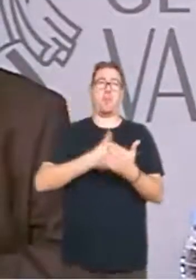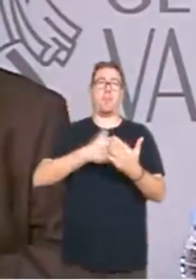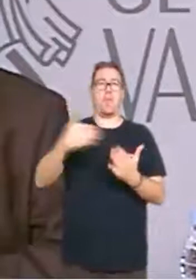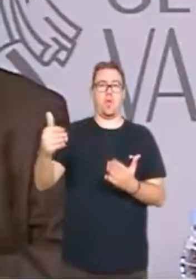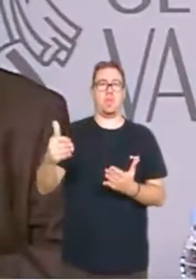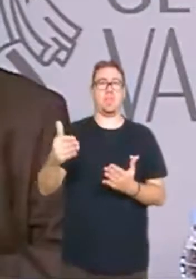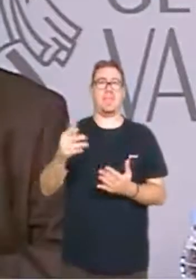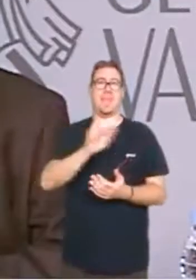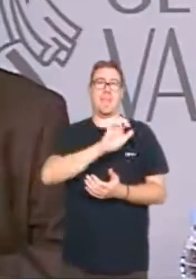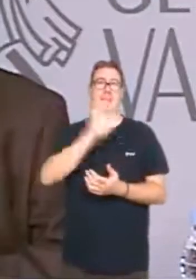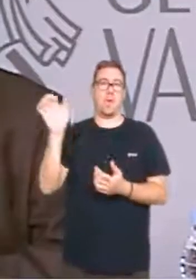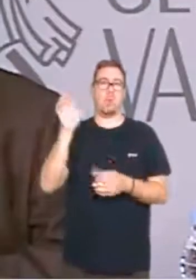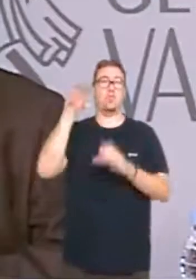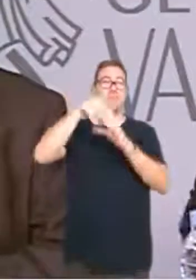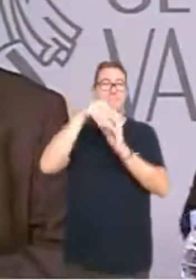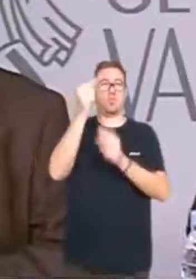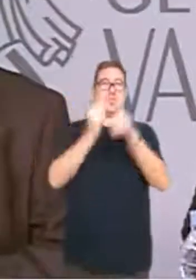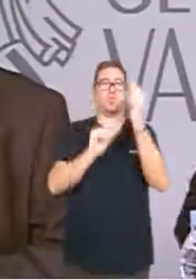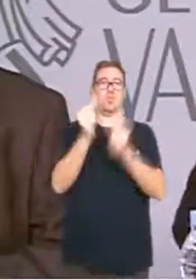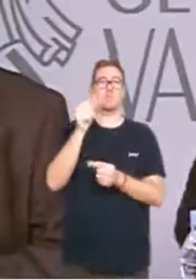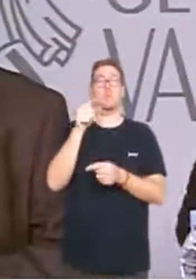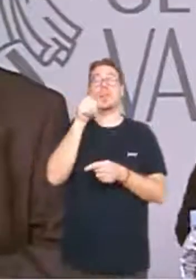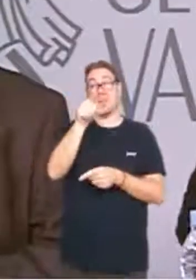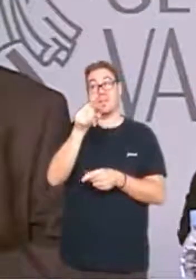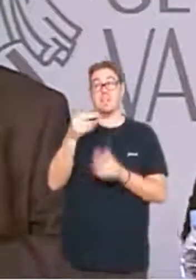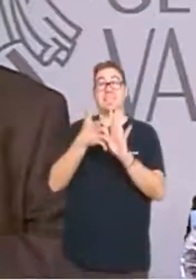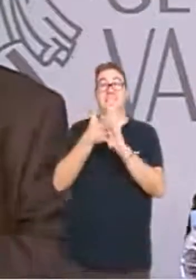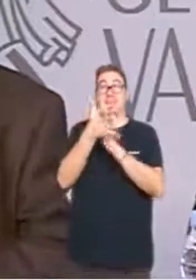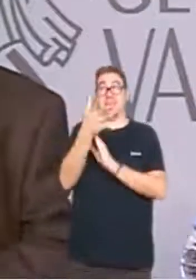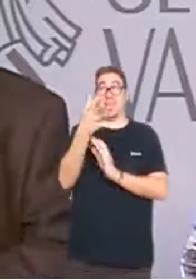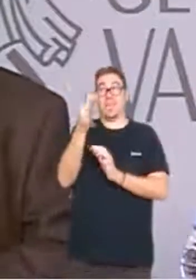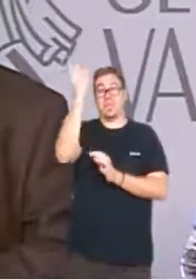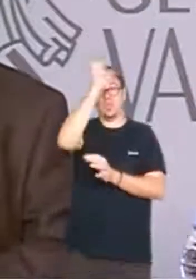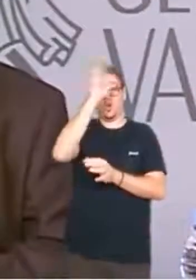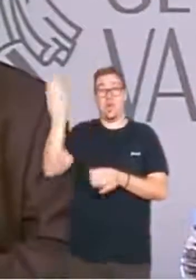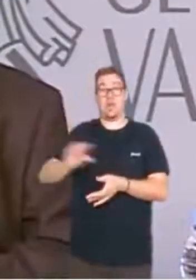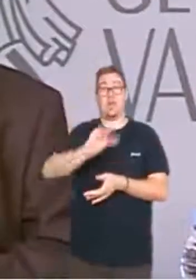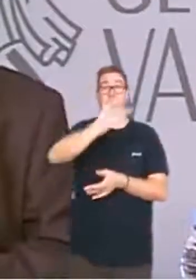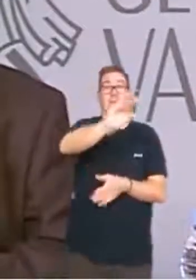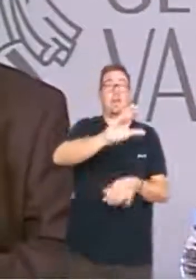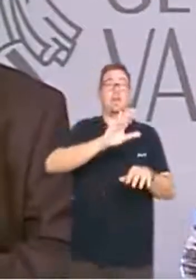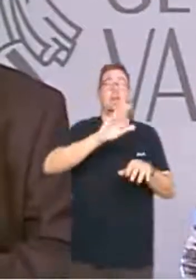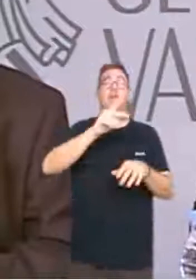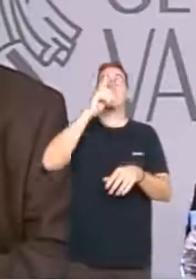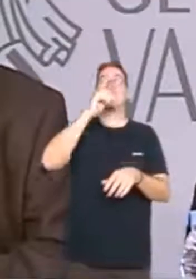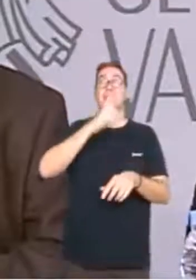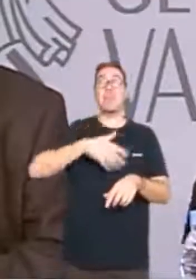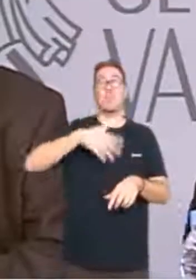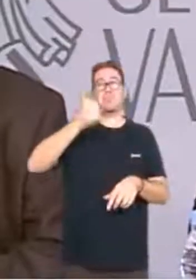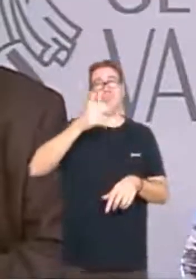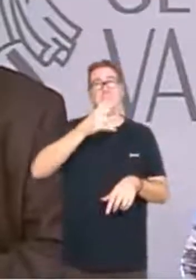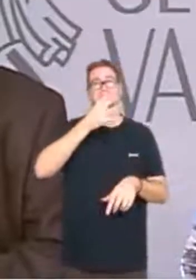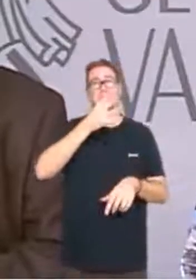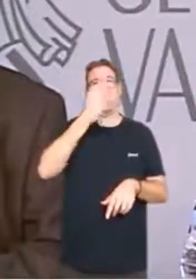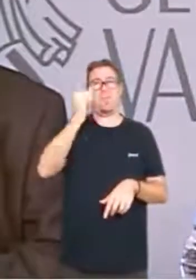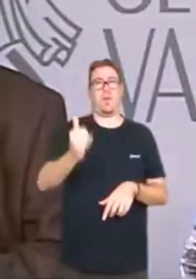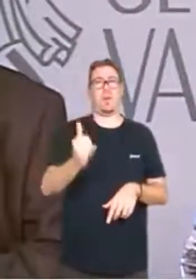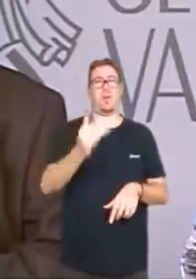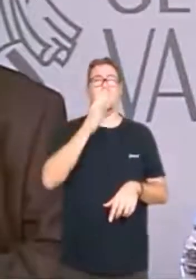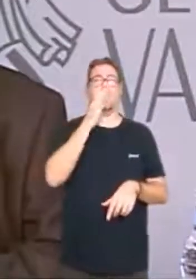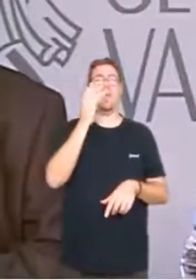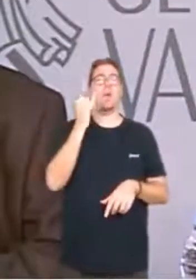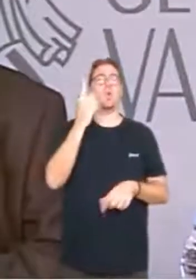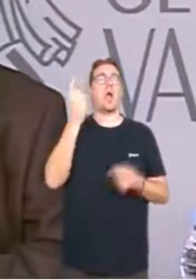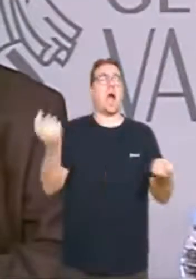d'euros en el pressupost que correspondria a aquest finançament en guany amb més motiu que cap altre any perquè hi ha un